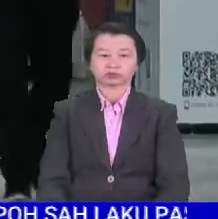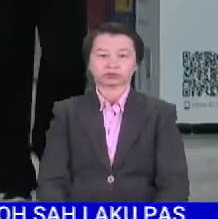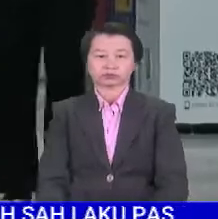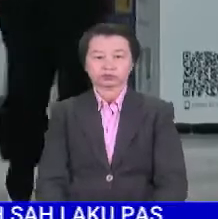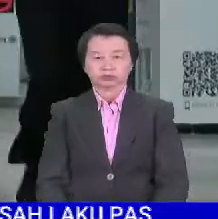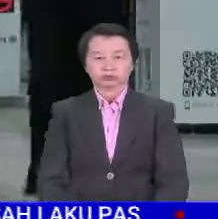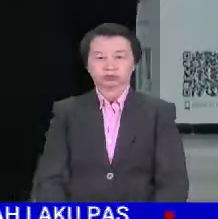Terima kasih kerana menonton!